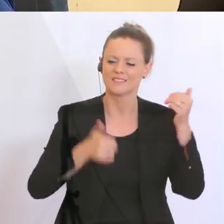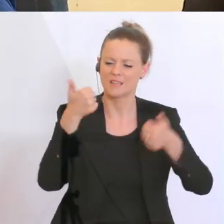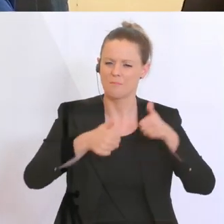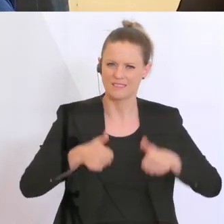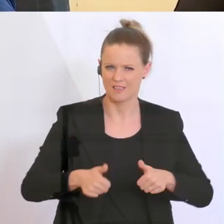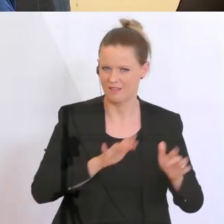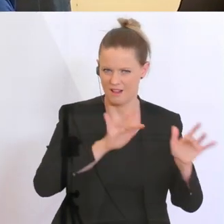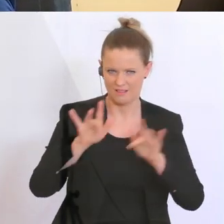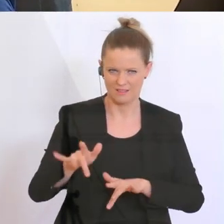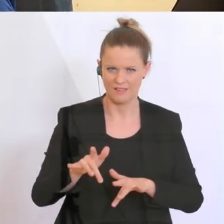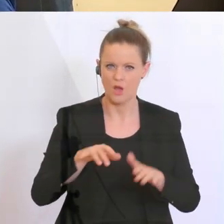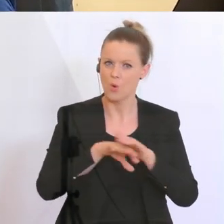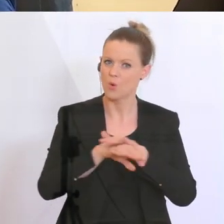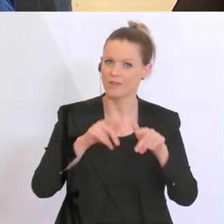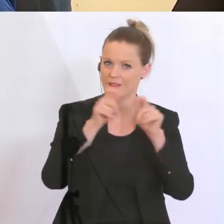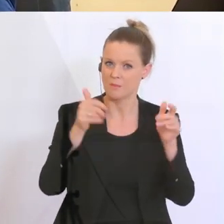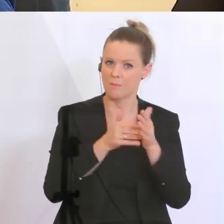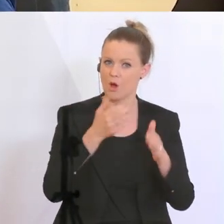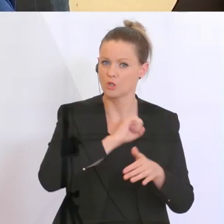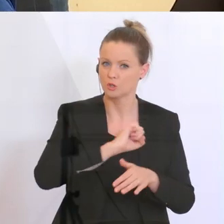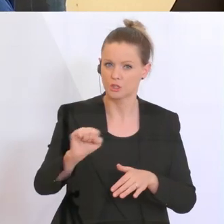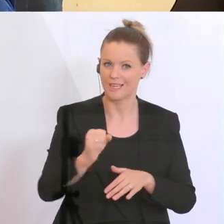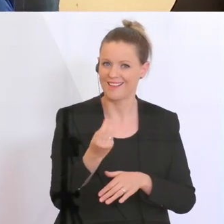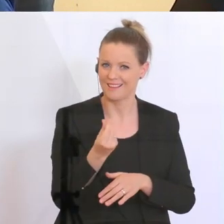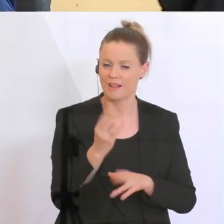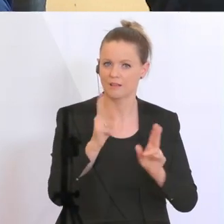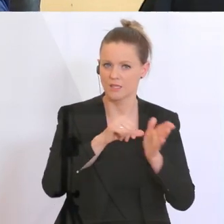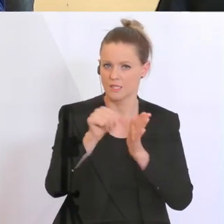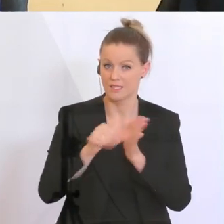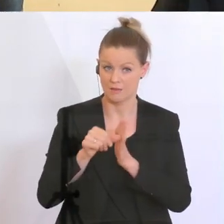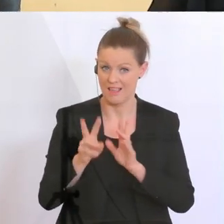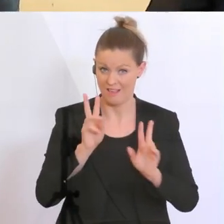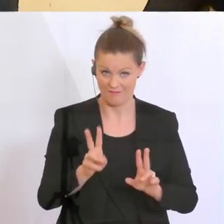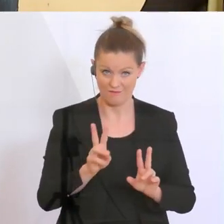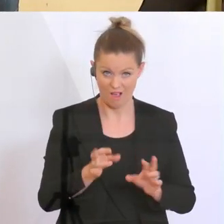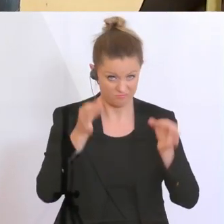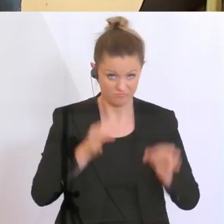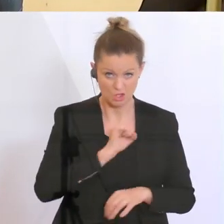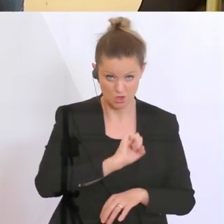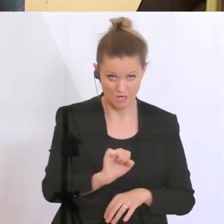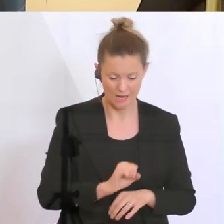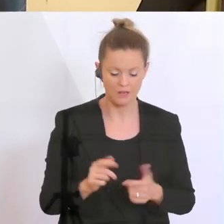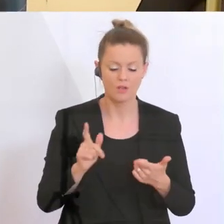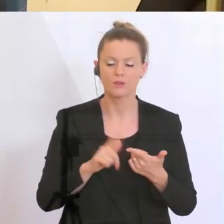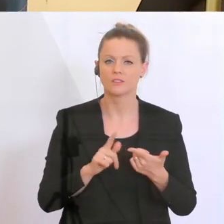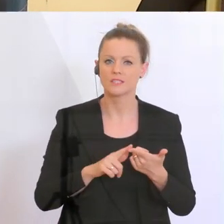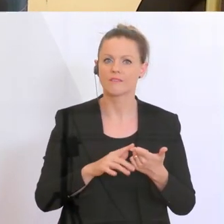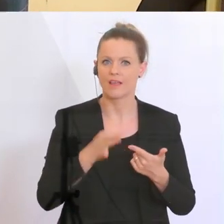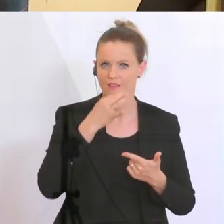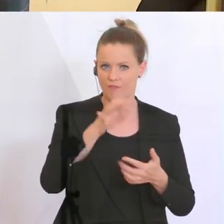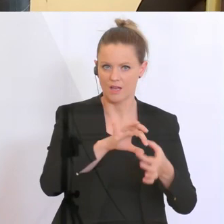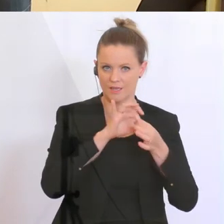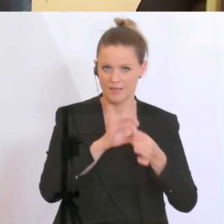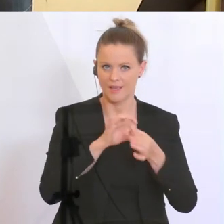schnell gehen. Die Unternehmen müssen schnell Liquidität bekommen. Aber geht das wirklich schnell genug? Und die zweite Frage wäre zum Thema